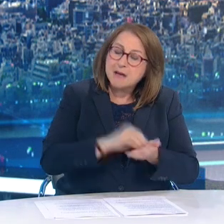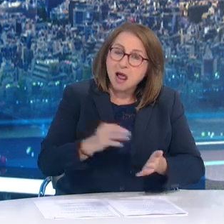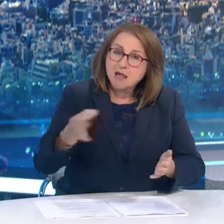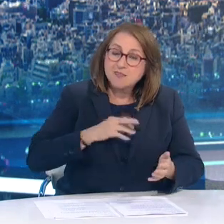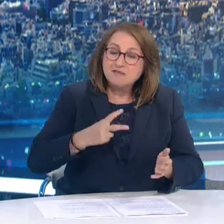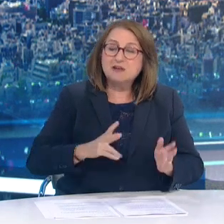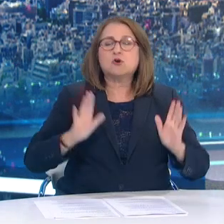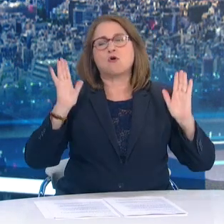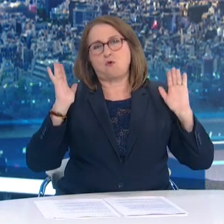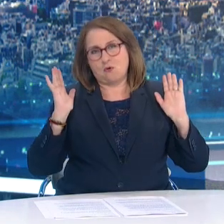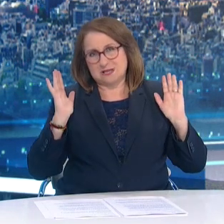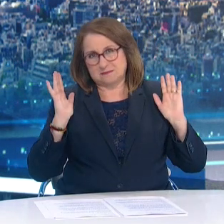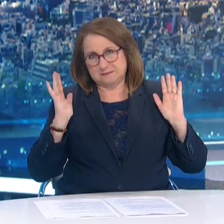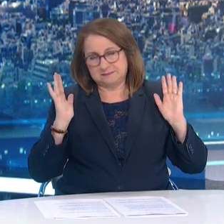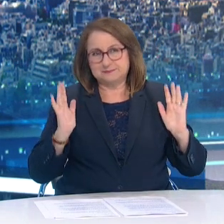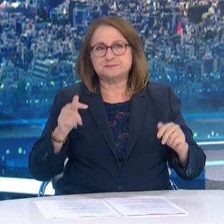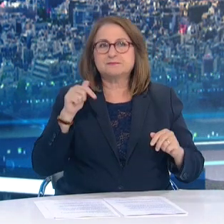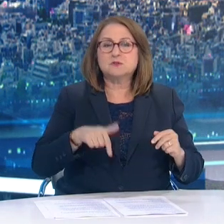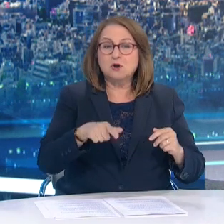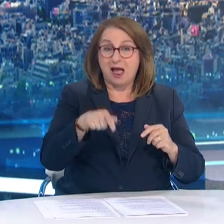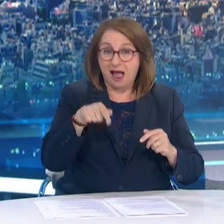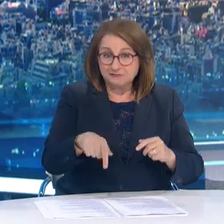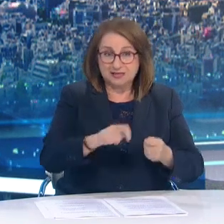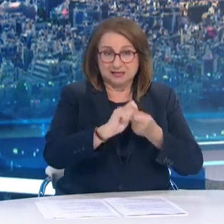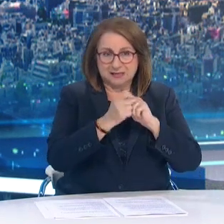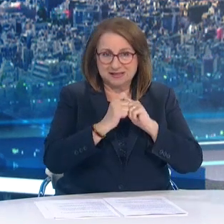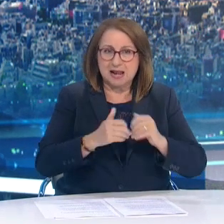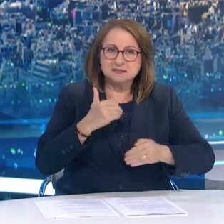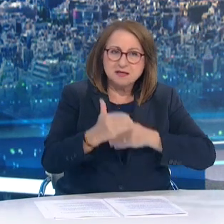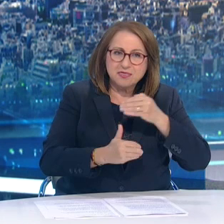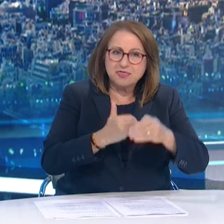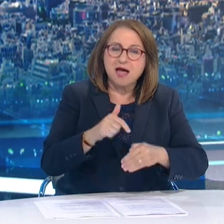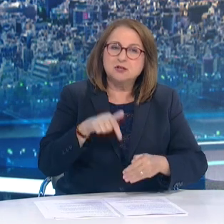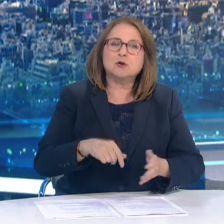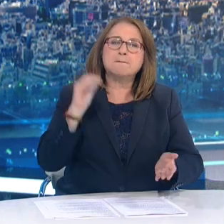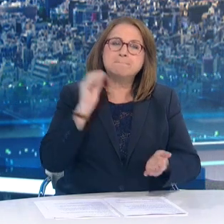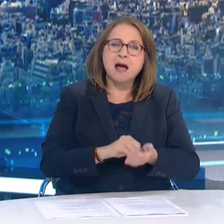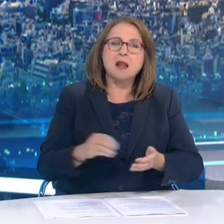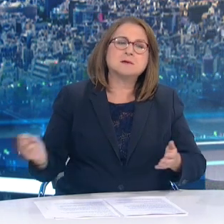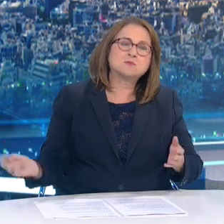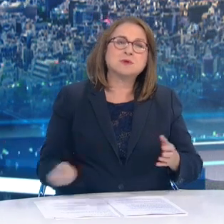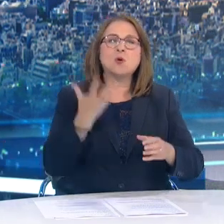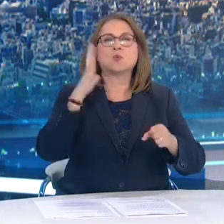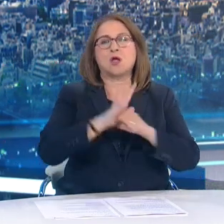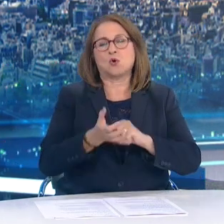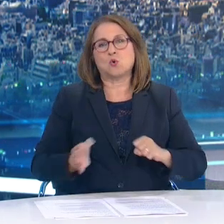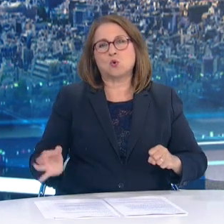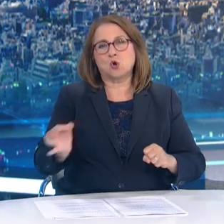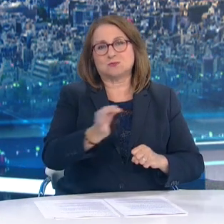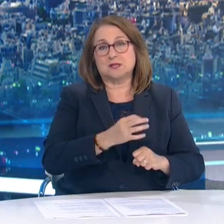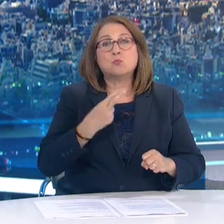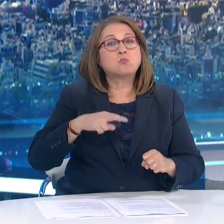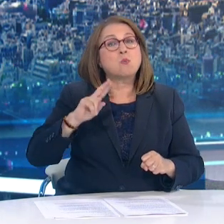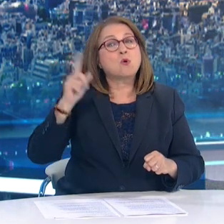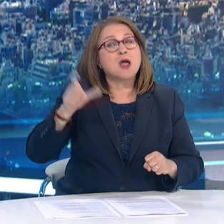η επικράτηση της μετάλλαξης αυτής θα έχει σαν αποτέλεσμα τη νέα αύξηση των κρουσμάτων που θα φορά κυρίως σε ανεμβολίες τους και